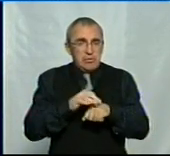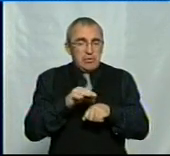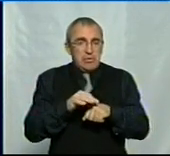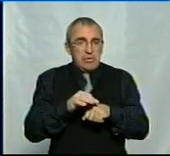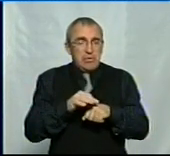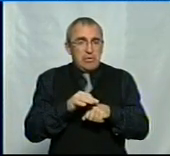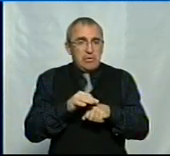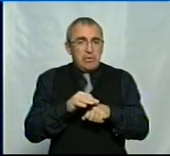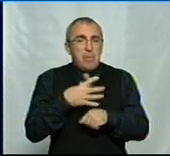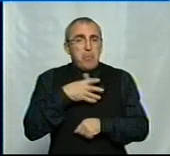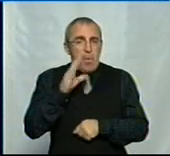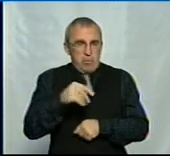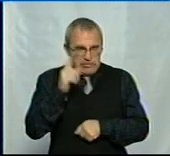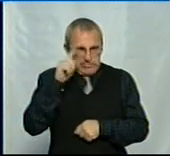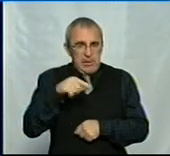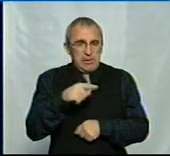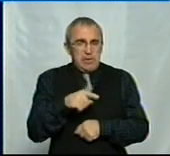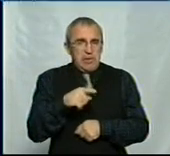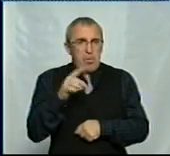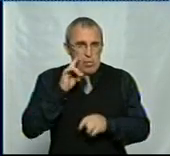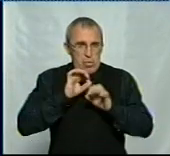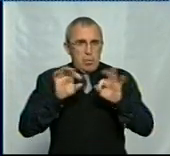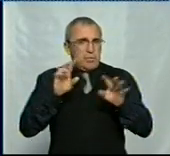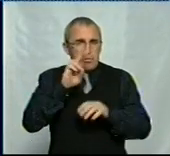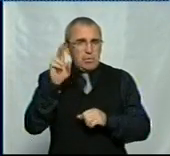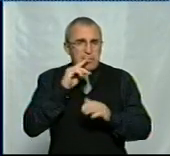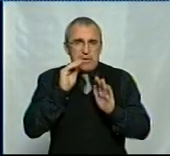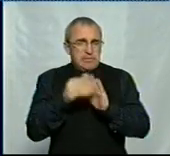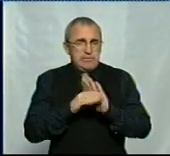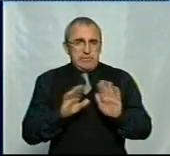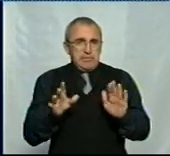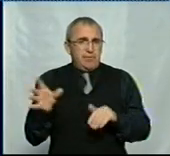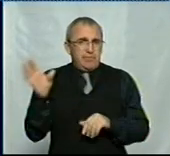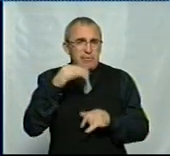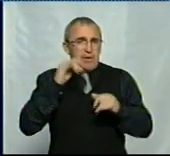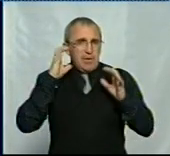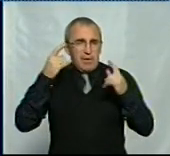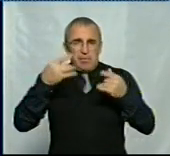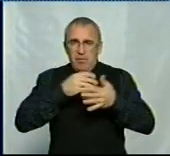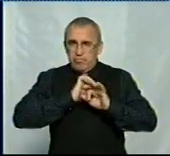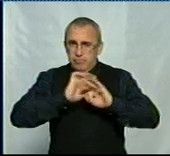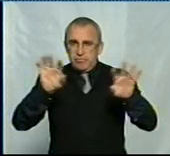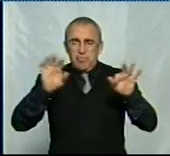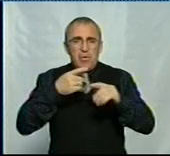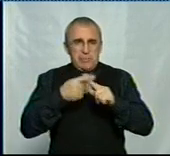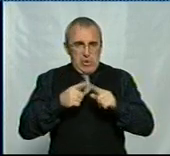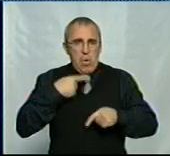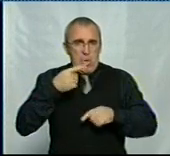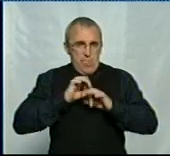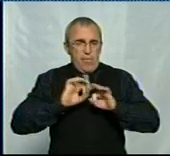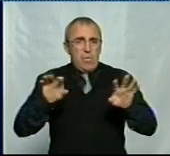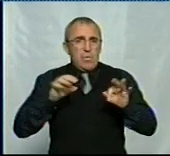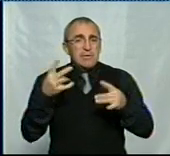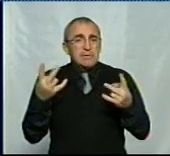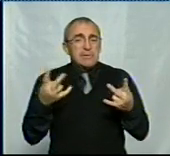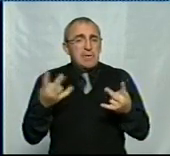цифри померлих теж озвучені, і ніхто не скриває їх, всі засоби масової інформації про це говорять. Ну, це не